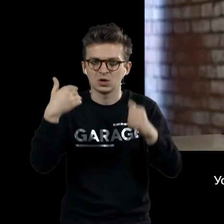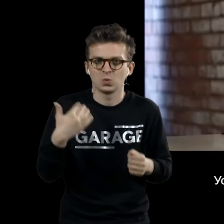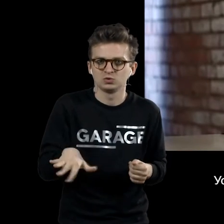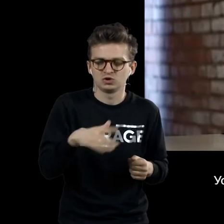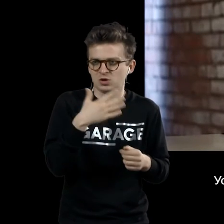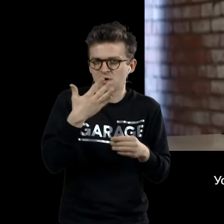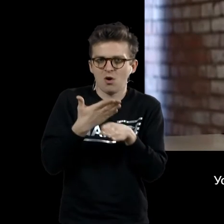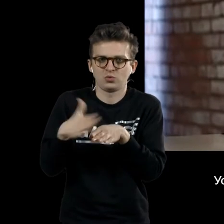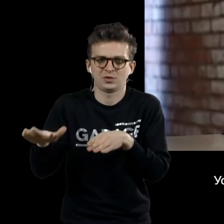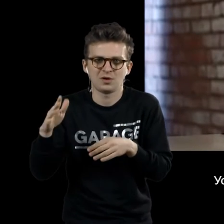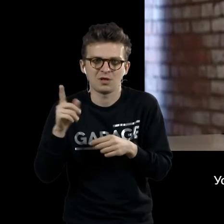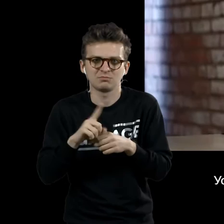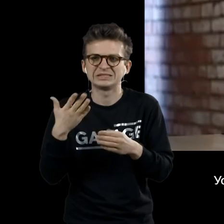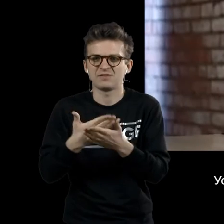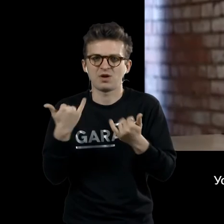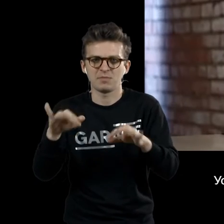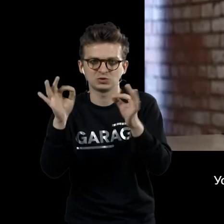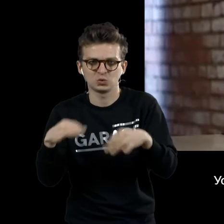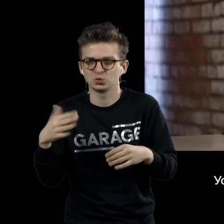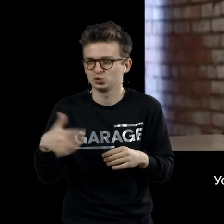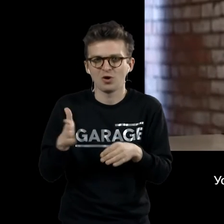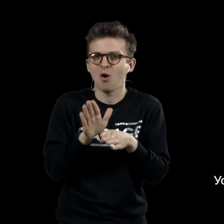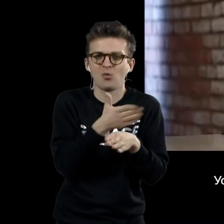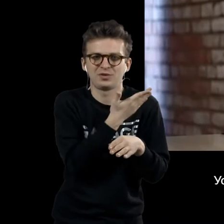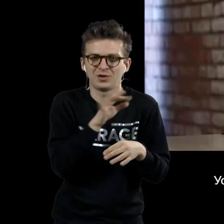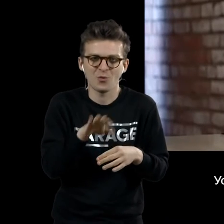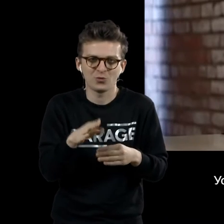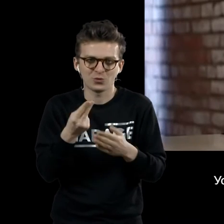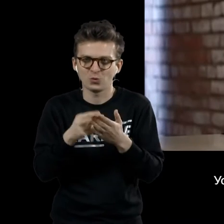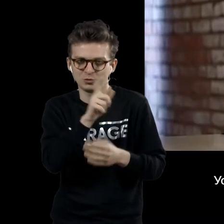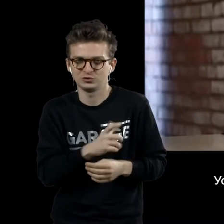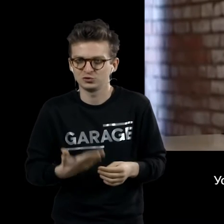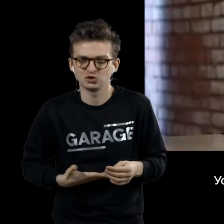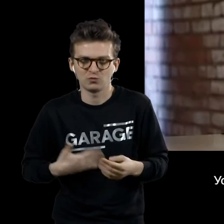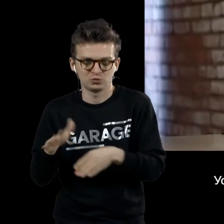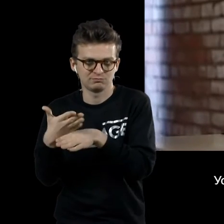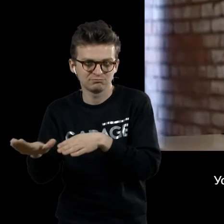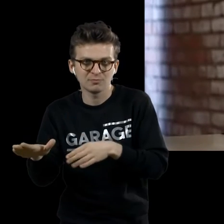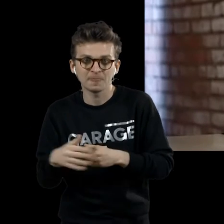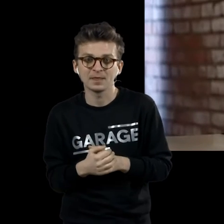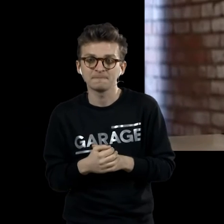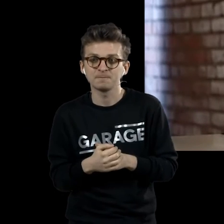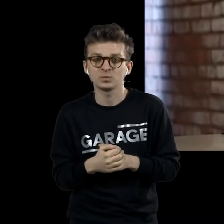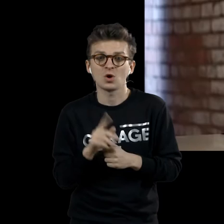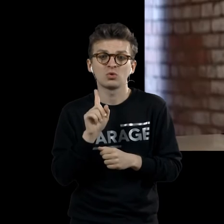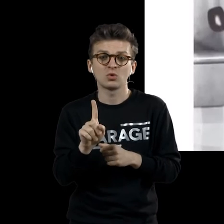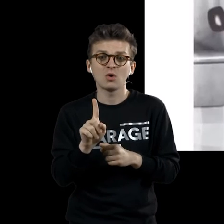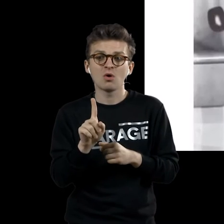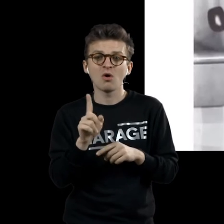частью современного искусства и живут практически отдельно от художника жизнью. Но при этом